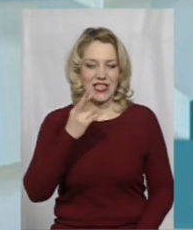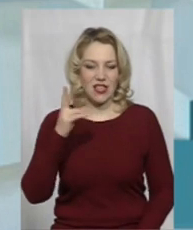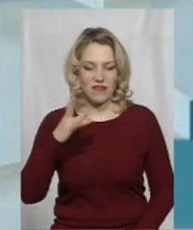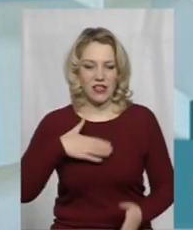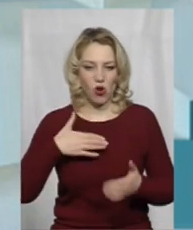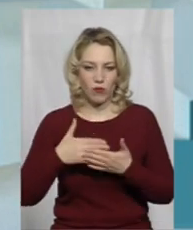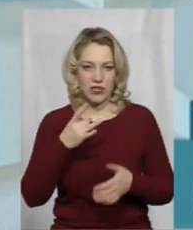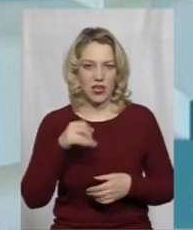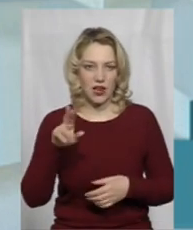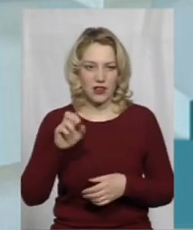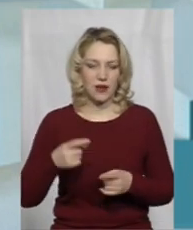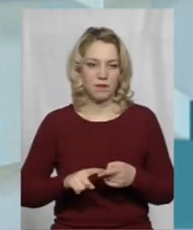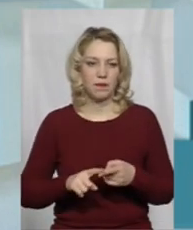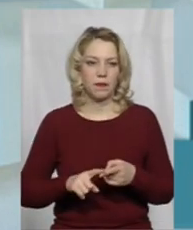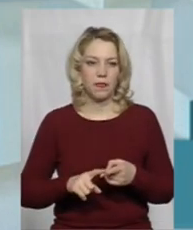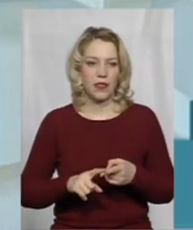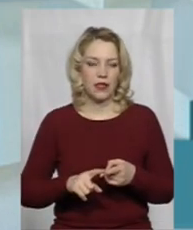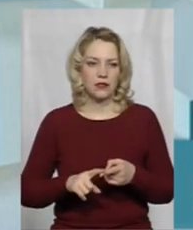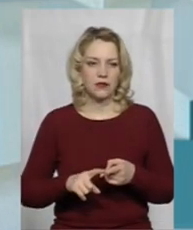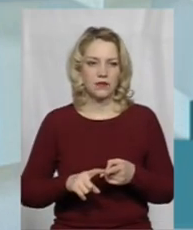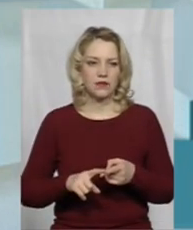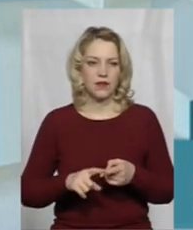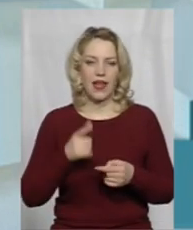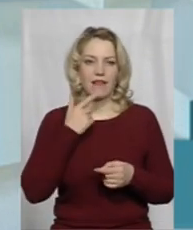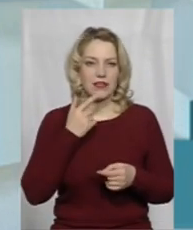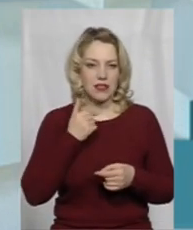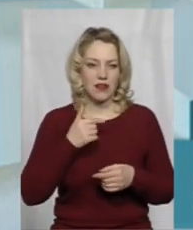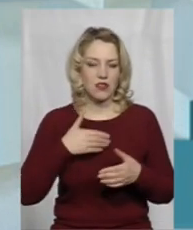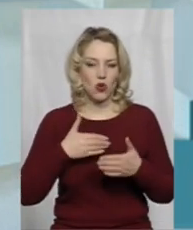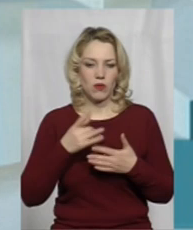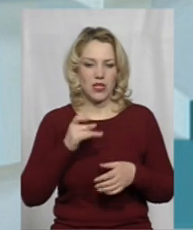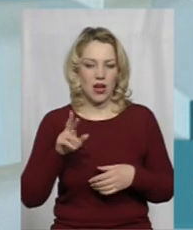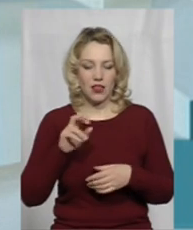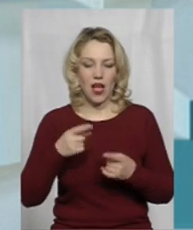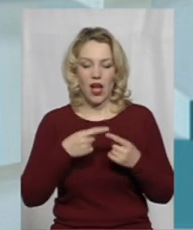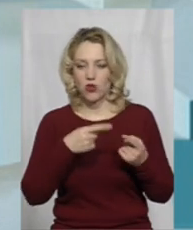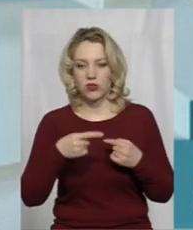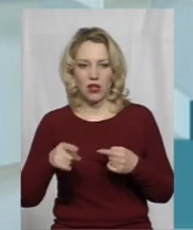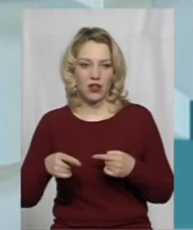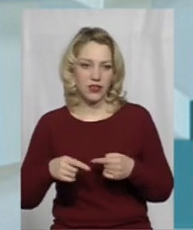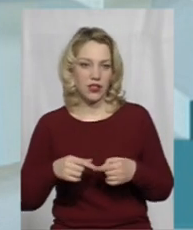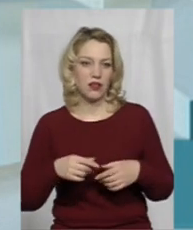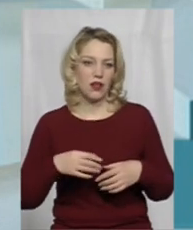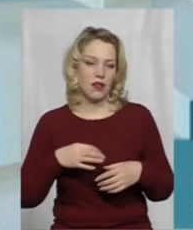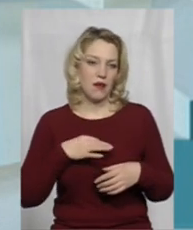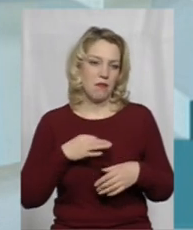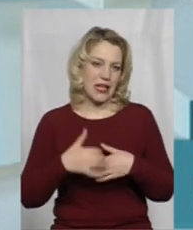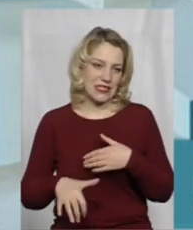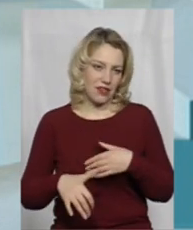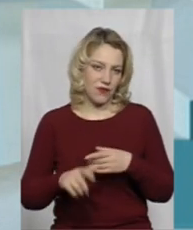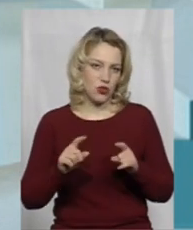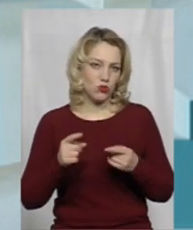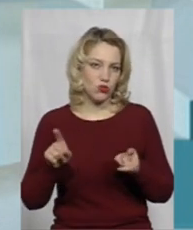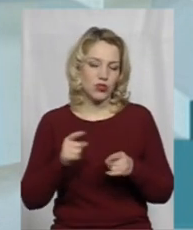громадська рада, при Старосинявській і Красилівській. Остальні, на жаль, досить таки пасивні. Це,